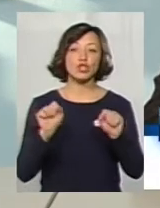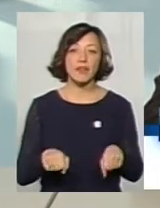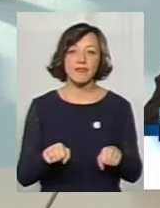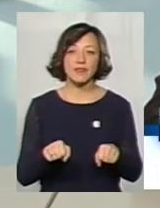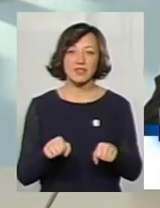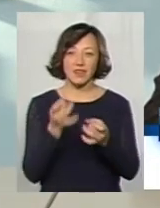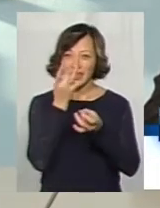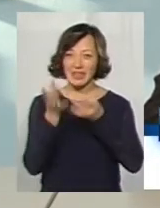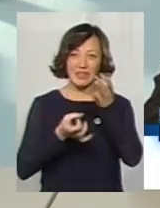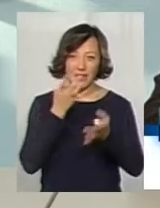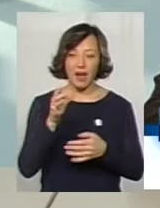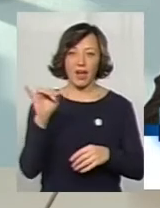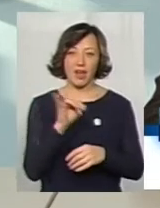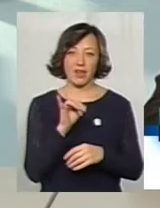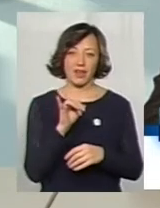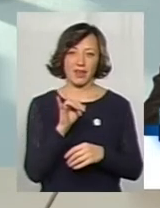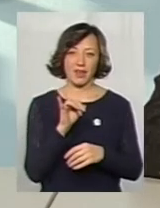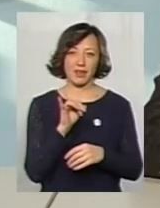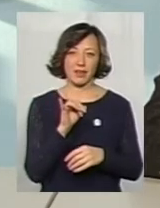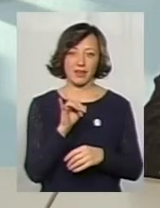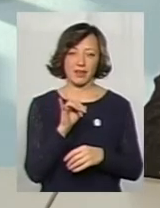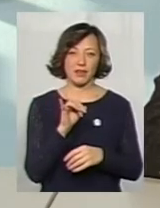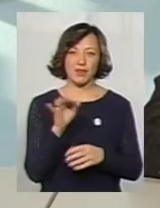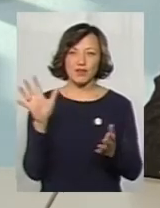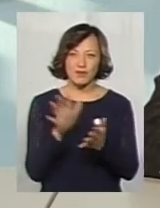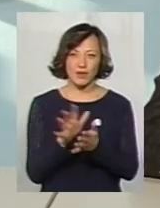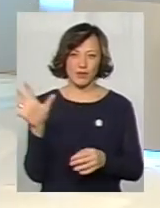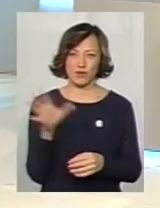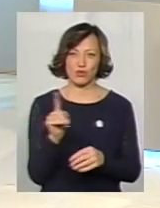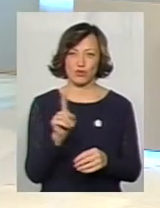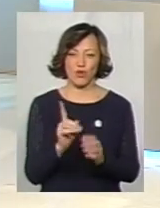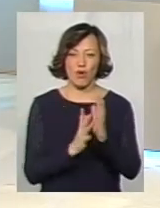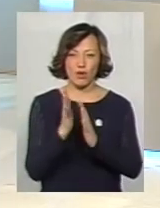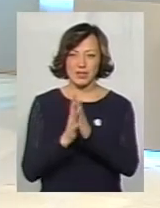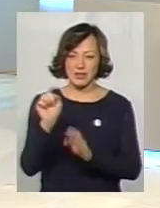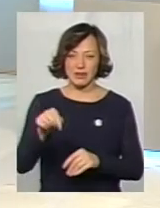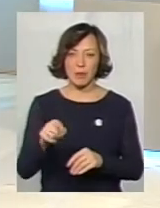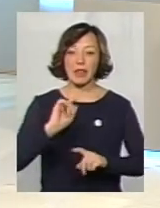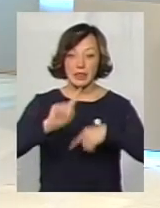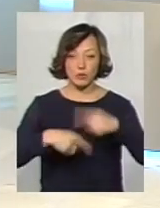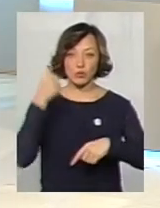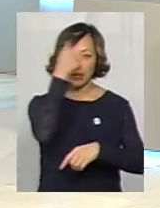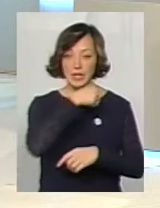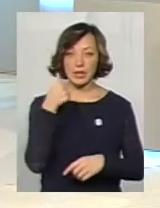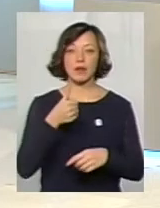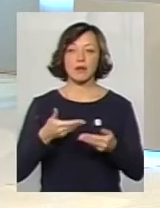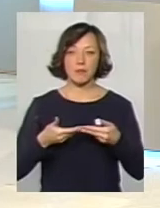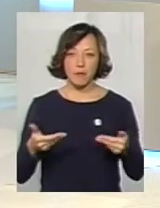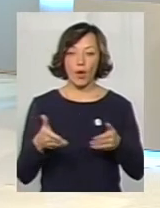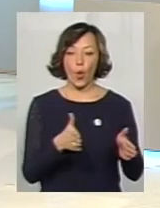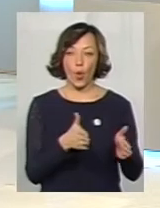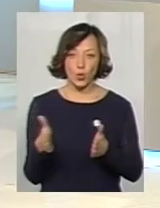гниття і можливість, скажімо, там отого всього, що росте в річці Плоскій. на наступний рік ми, крім того,